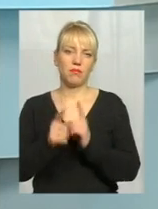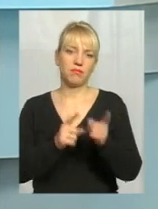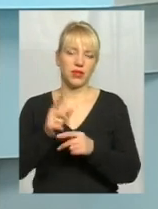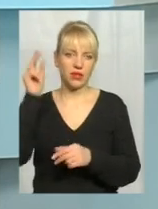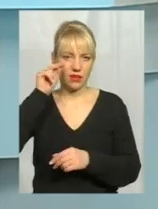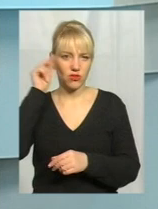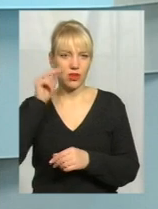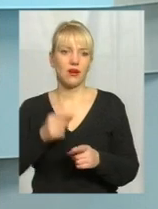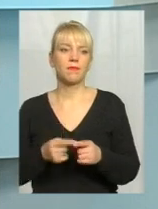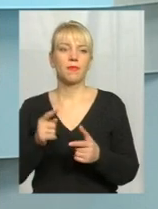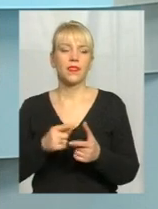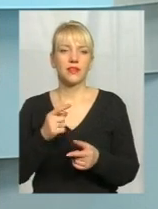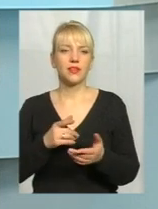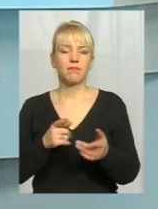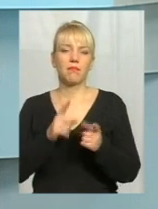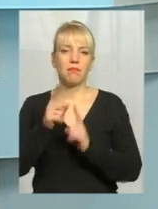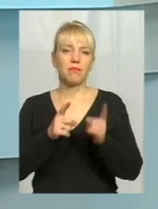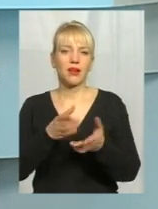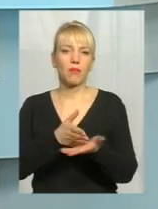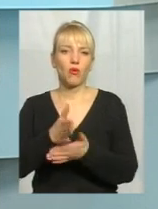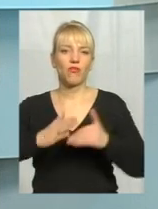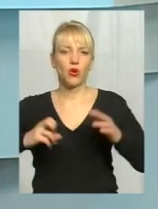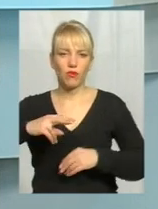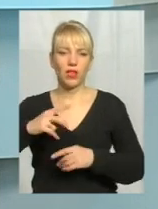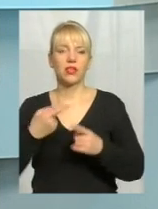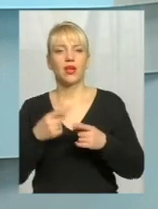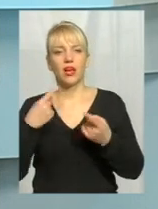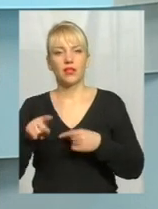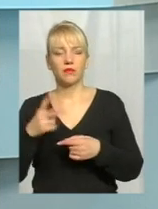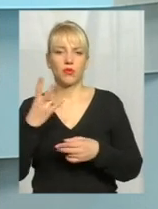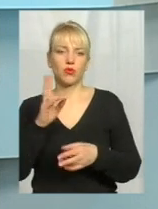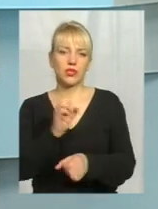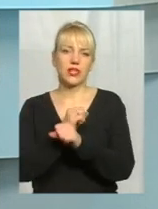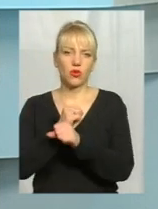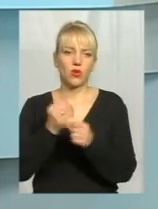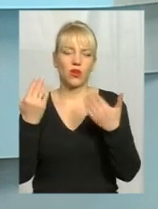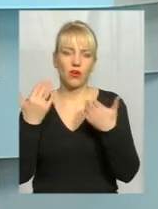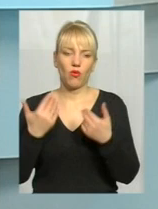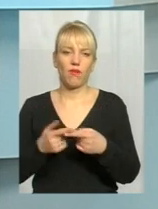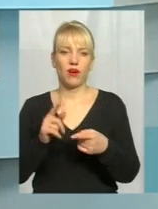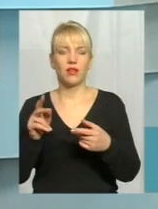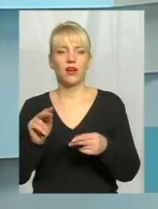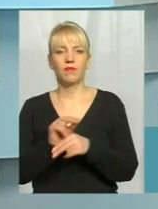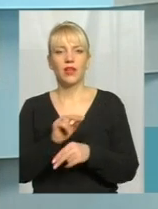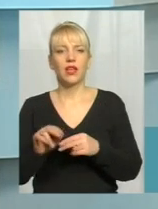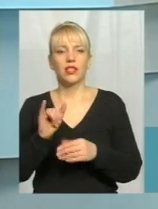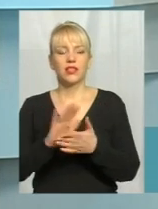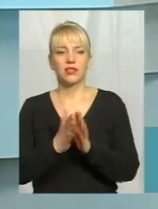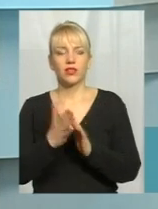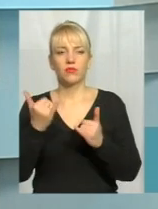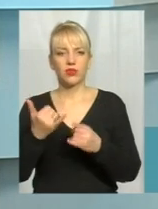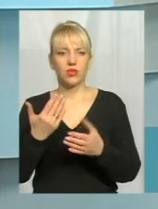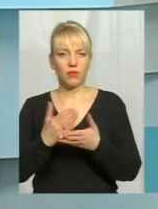перепрофілювання. Третім потрібно санаторно-курортне лікування, яке в нас також станом на сьогодні дуже є